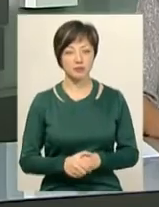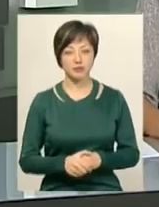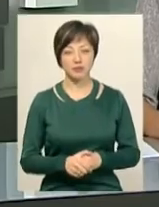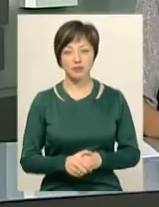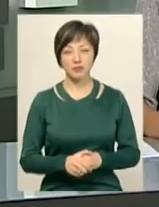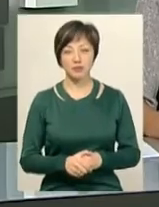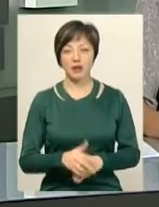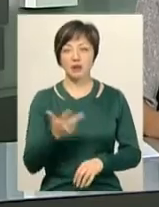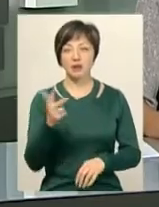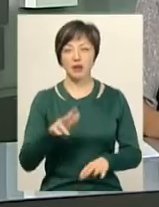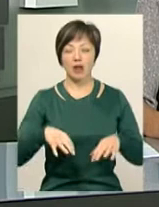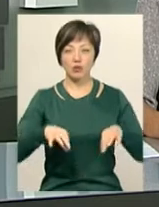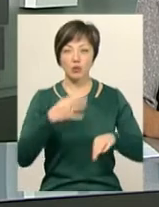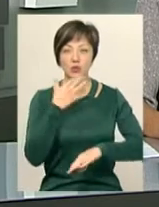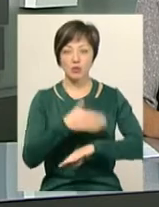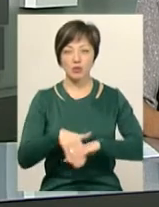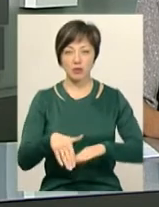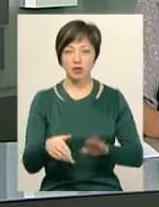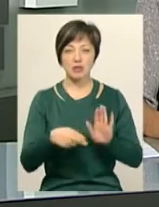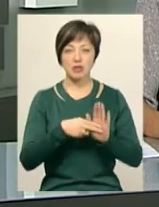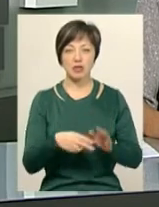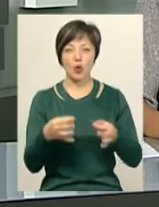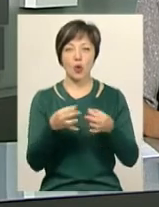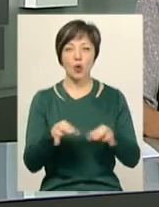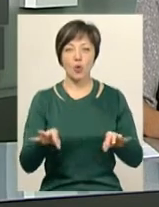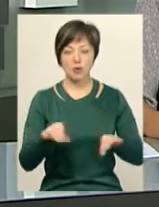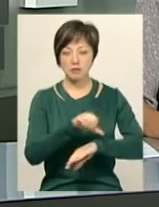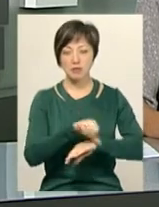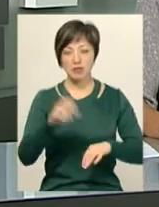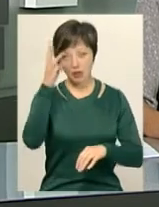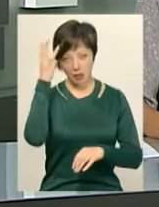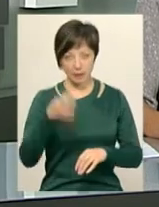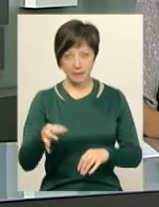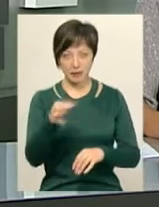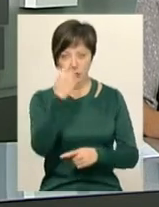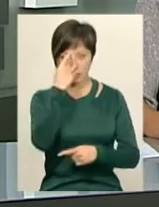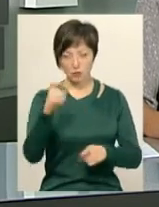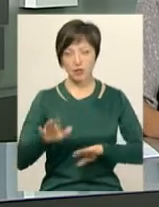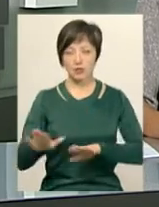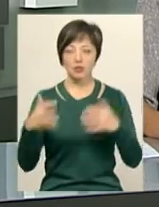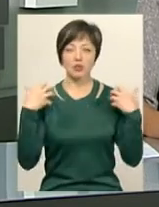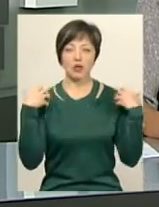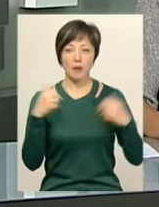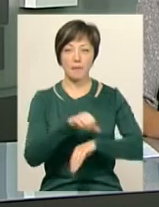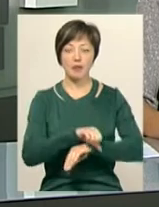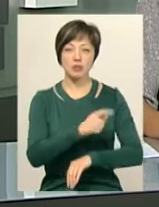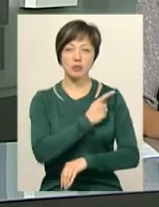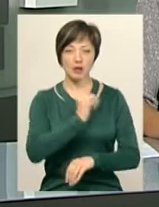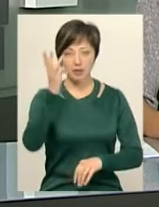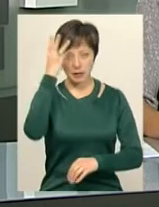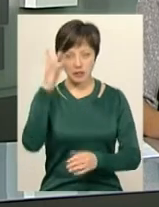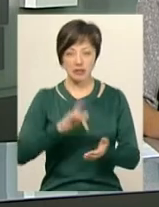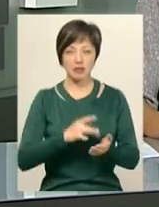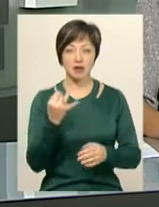Три авто з іноземною реєстрацією розмитнили на Хмельниччині. Про це повідомив заступник начальника митного поста Хмельницький